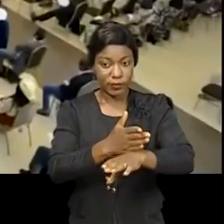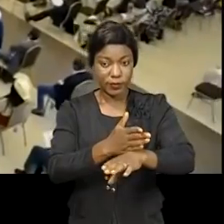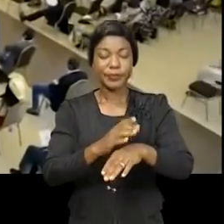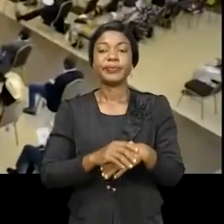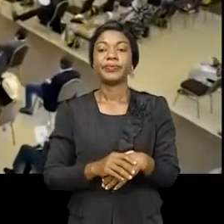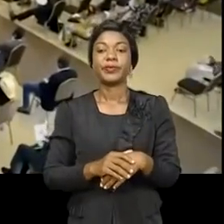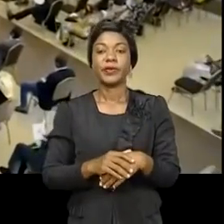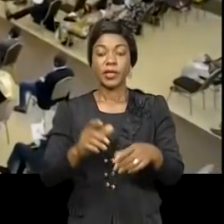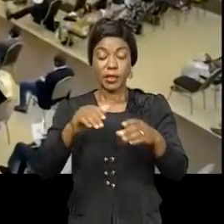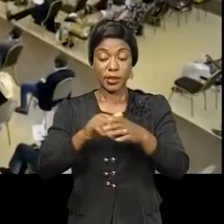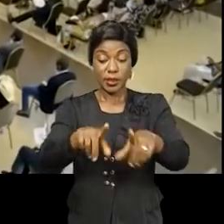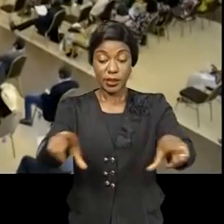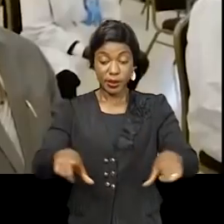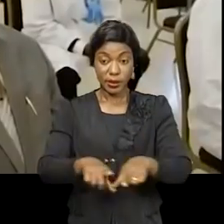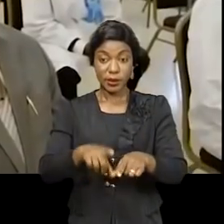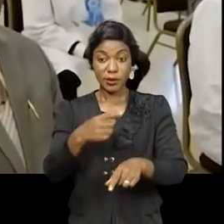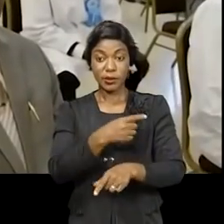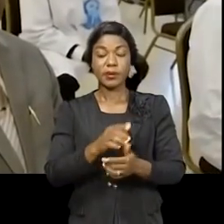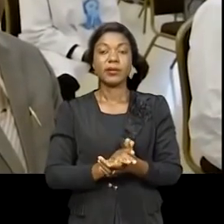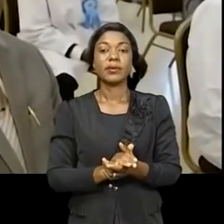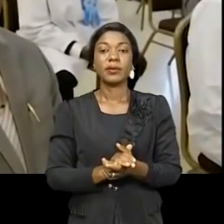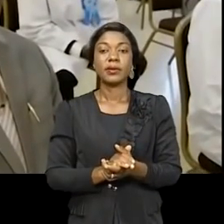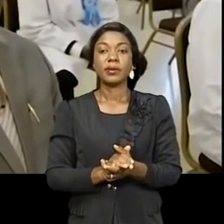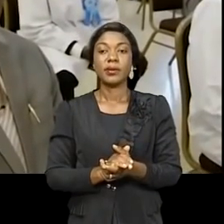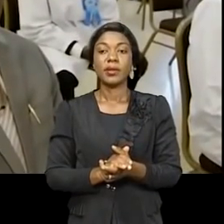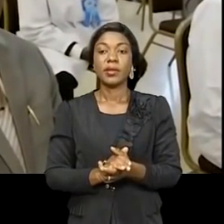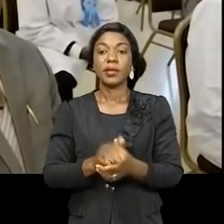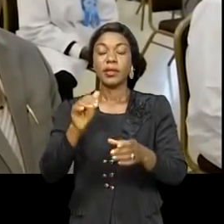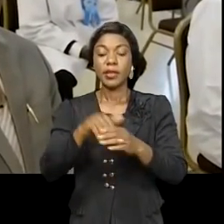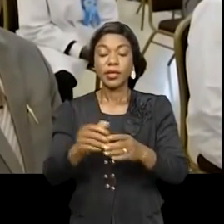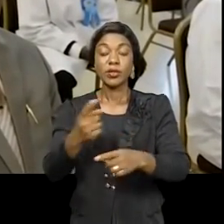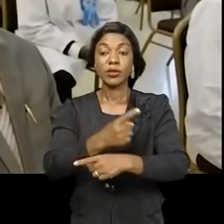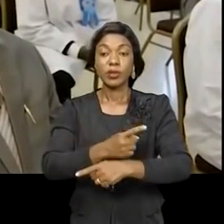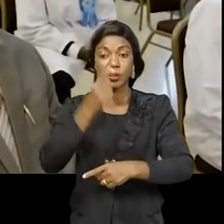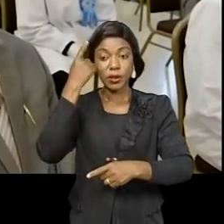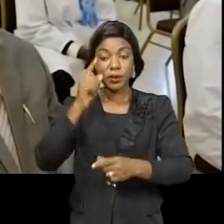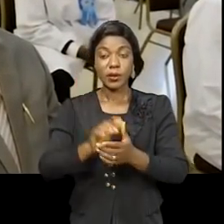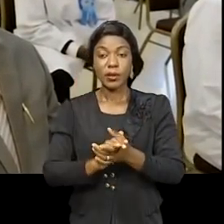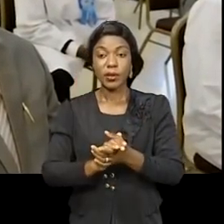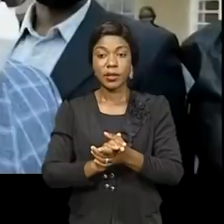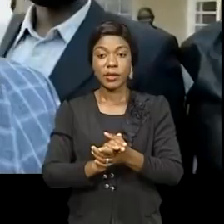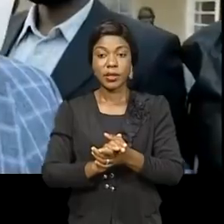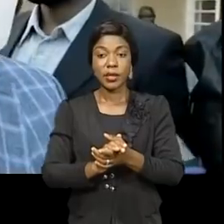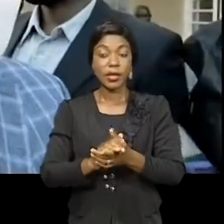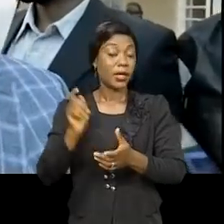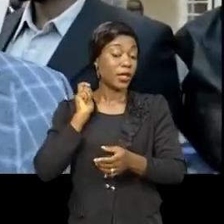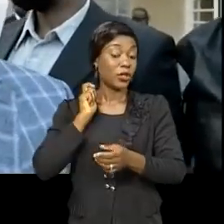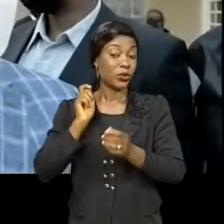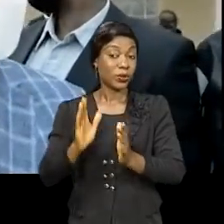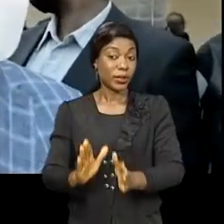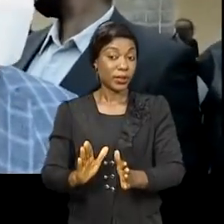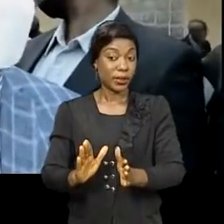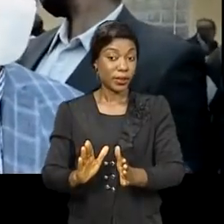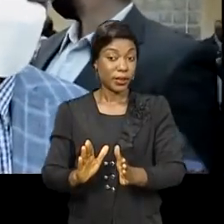dans la salle européenne de Lubumbashi. venu en qualité du président de l'Ordre national de médecin vétérinaire sur invitation